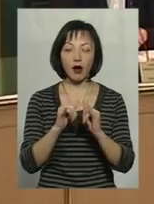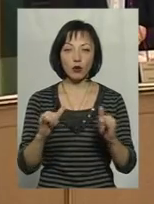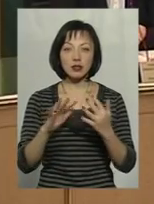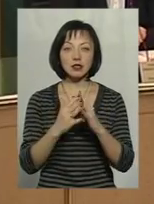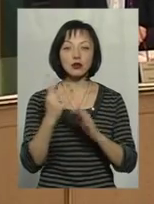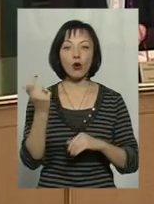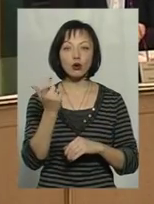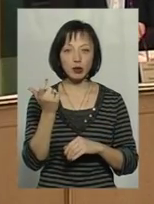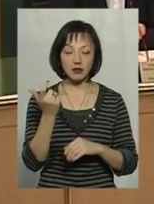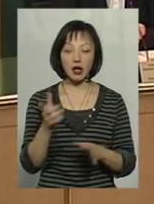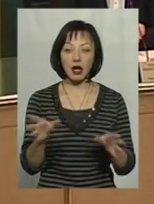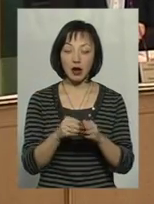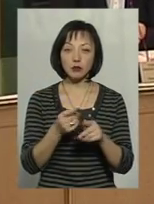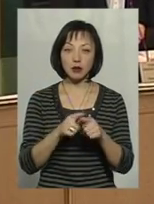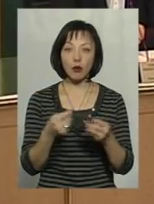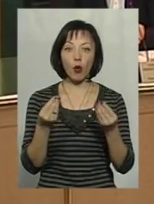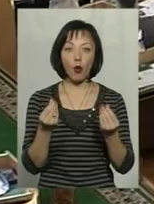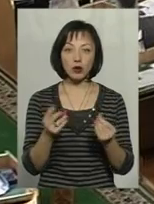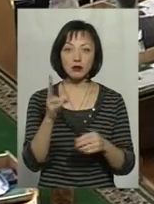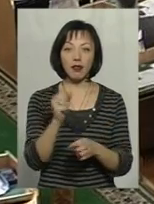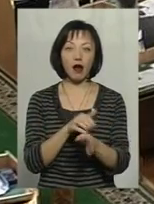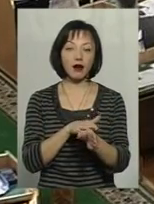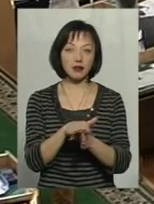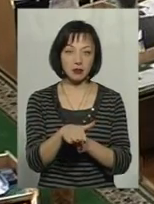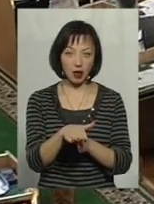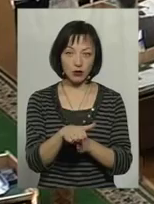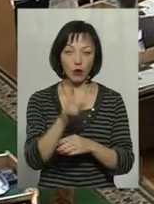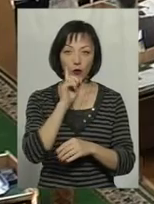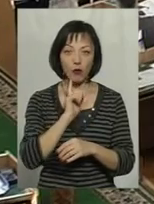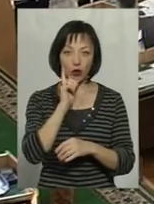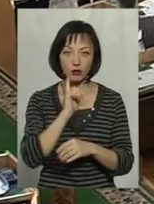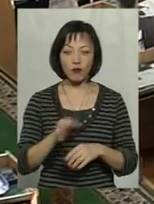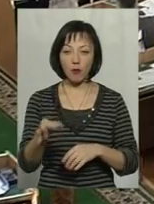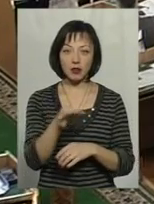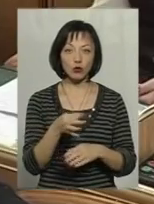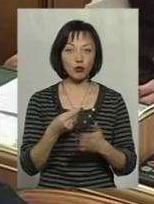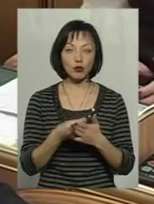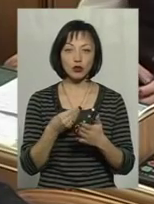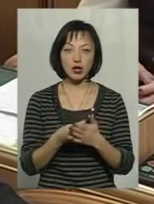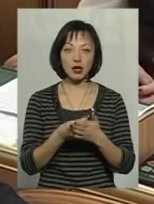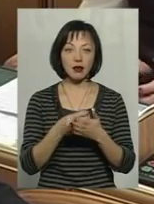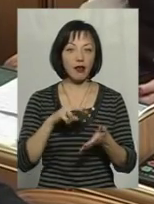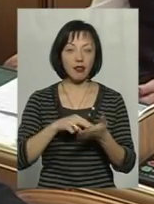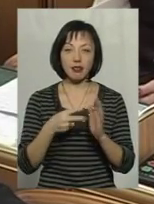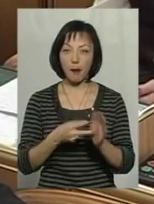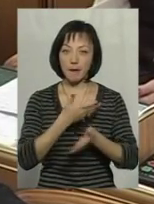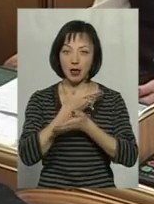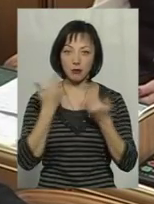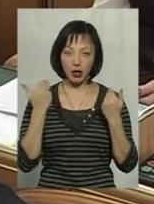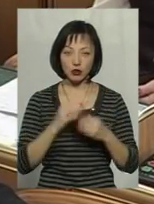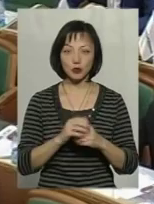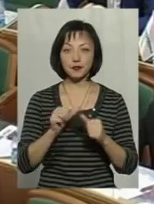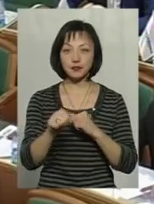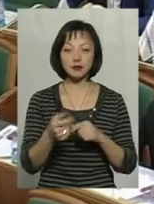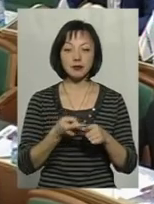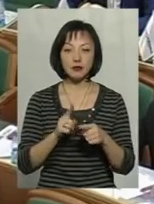сільського господарства. Разом з тим, коштів на їх реалізацію поки що в обласному бюджеті не передбачено. Окрім